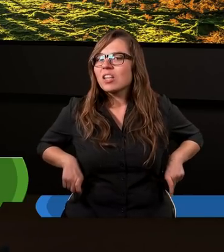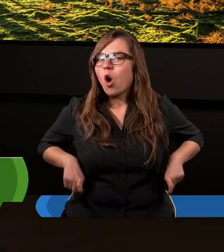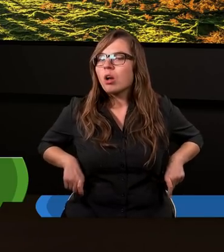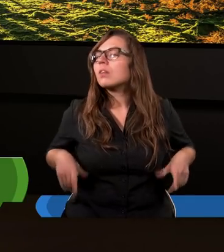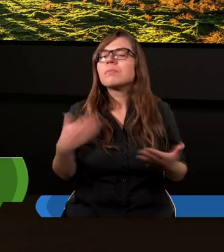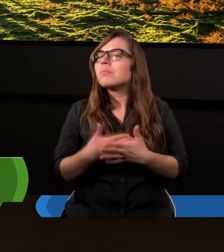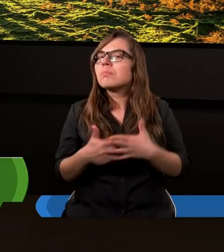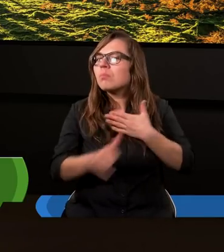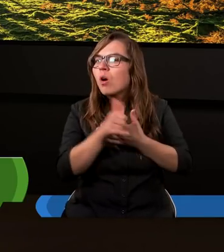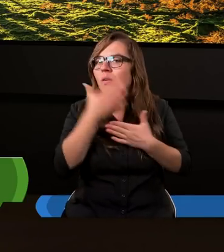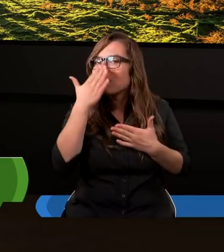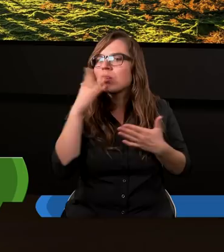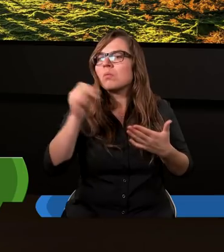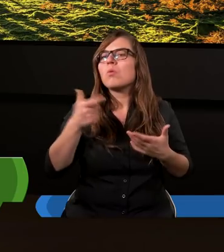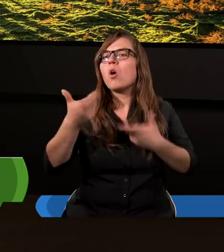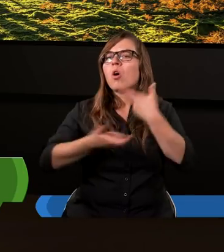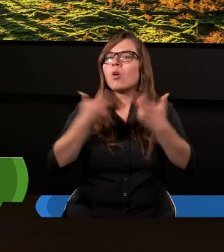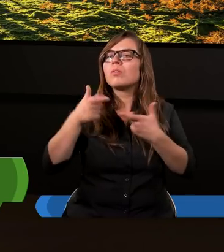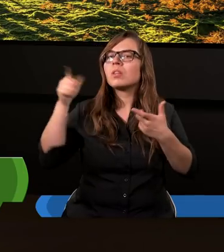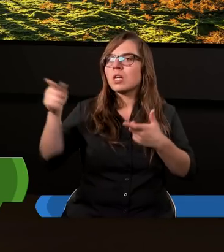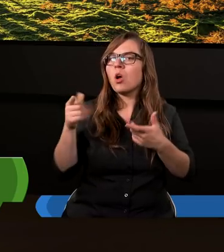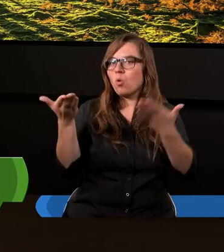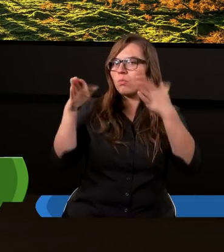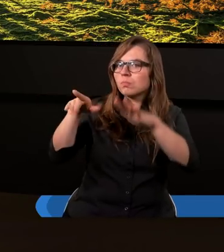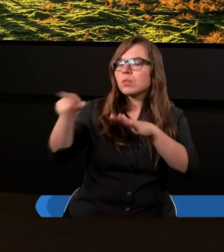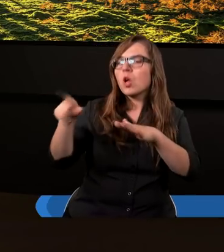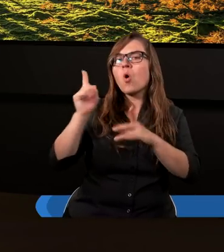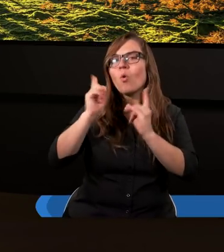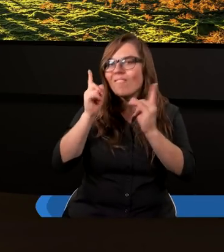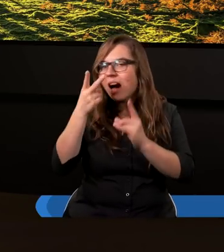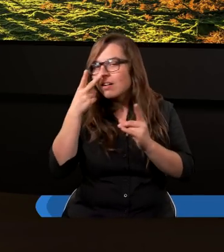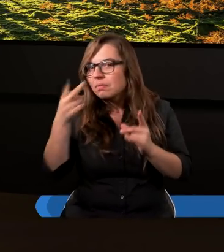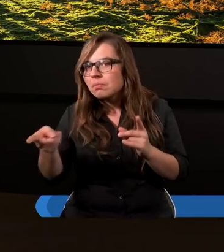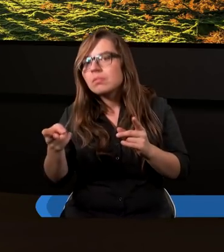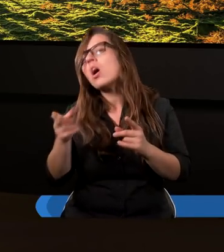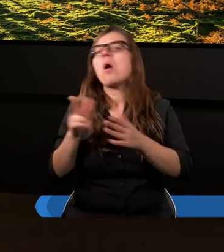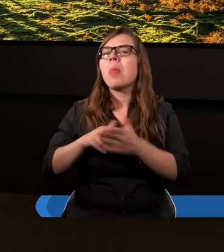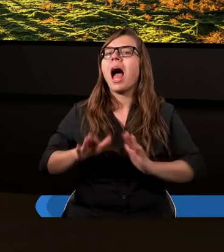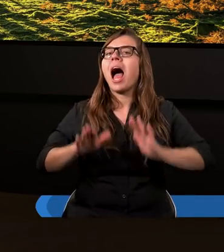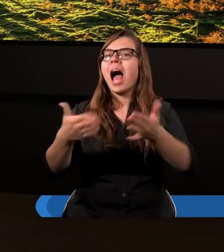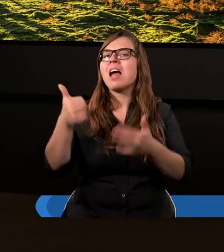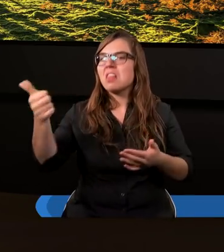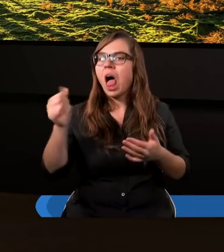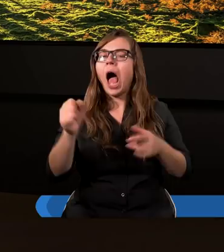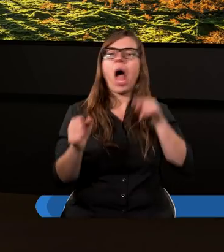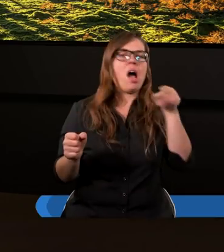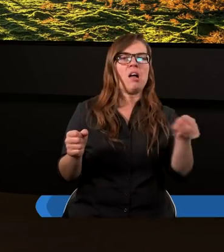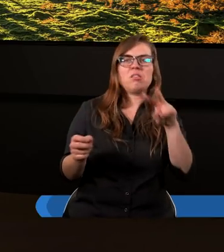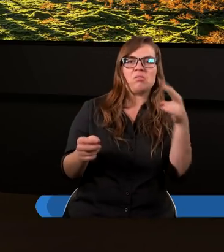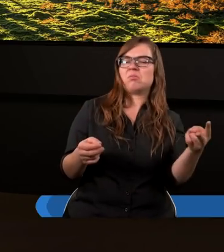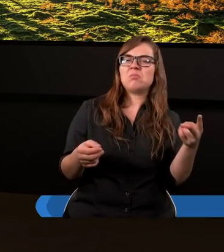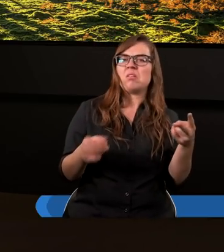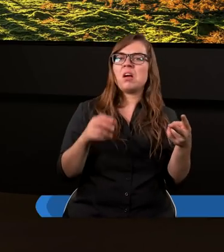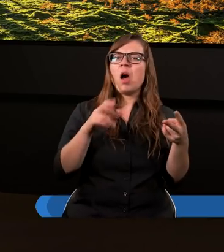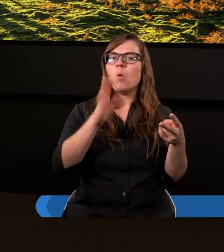że Bóg udzielił swojej uwagi na ofiarę jednego, a już innej